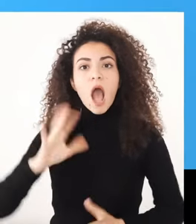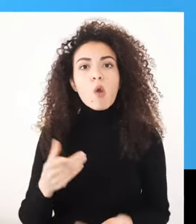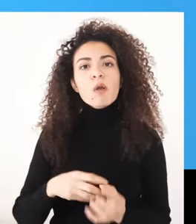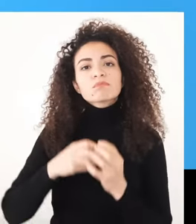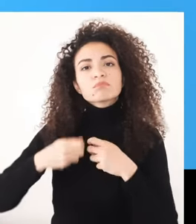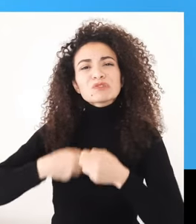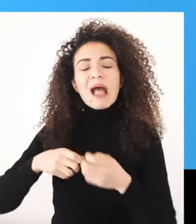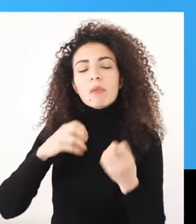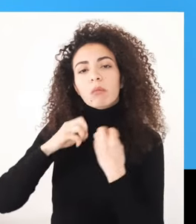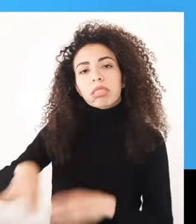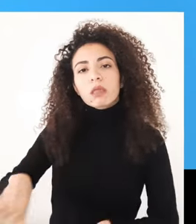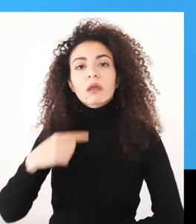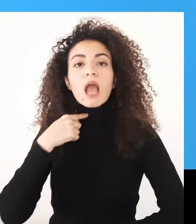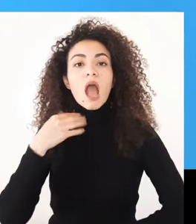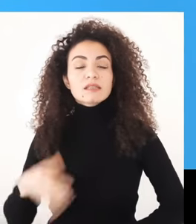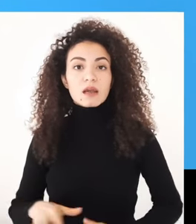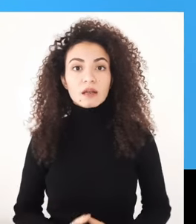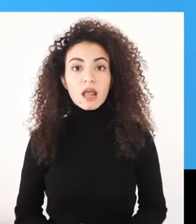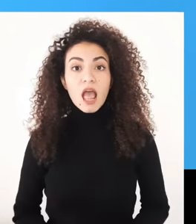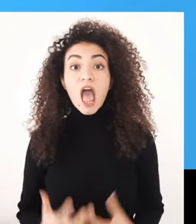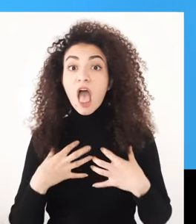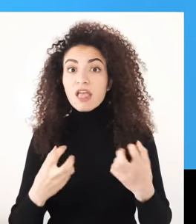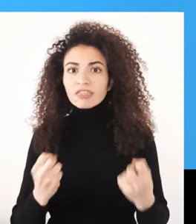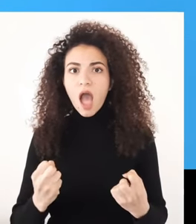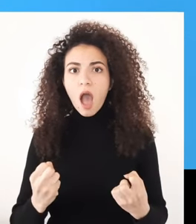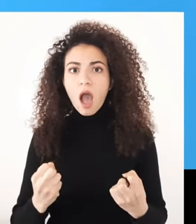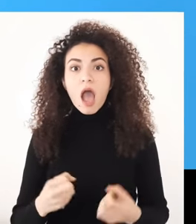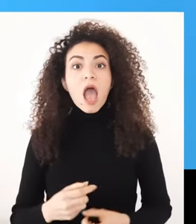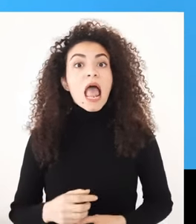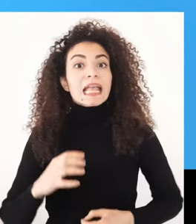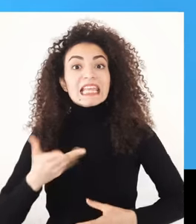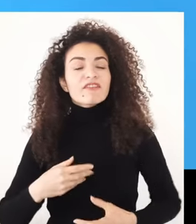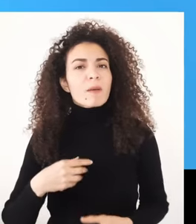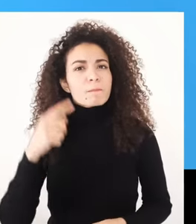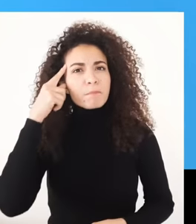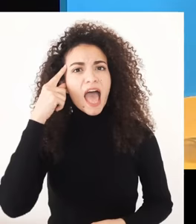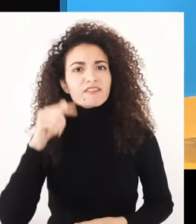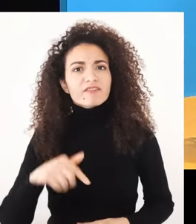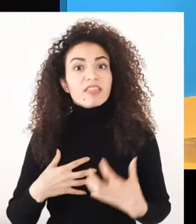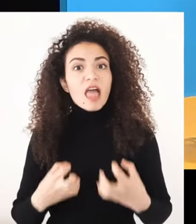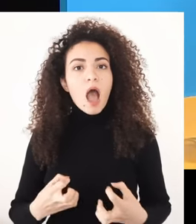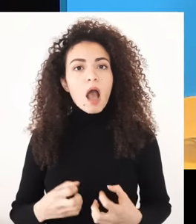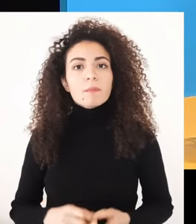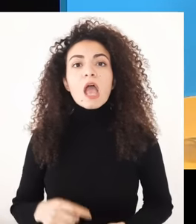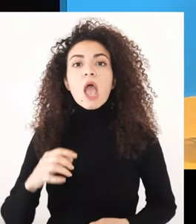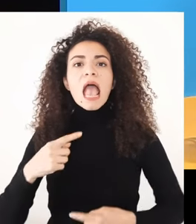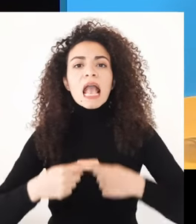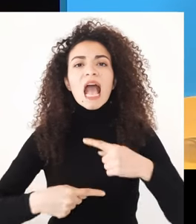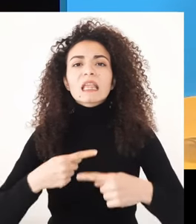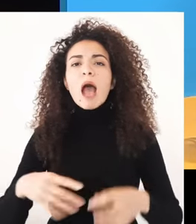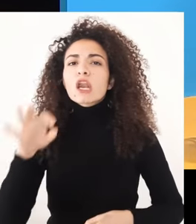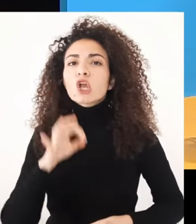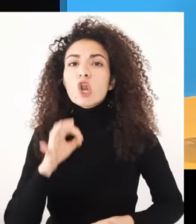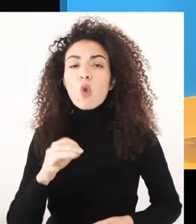طاقة اللي هي إحدى هاي البذور يمكن اكتشافها من خلال اختباراتنا اليومية ولما عرفت وفهم الطاقة